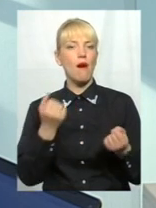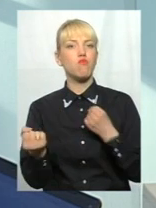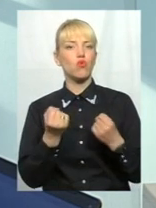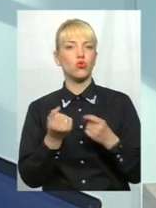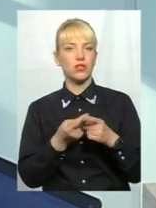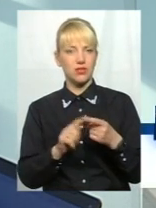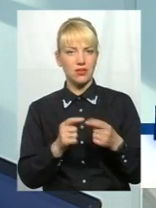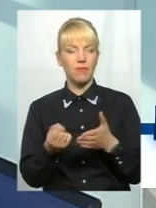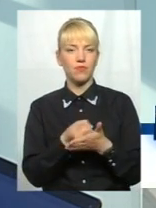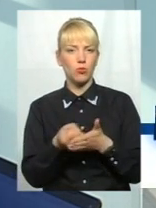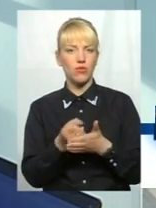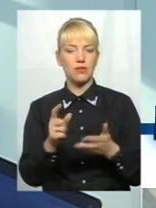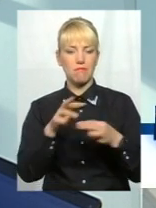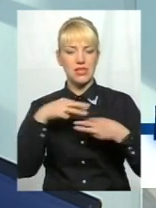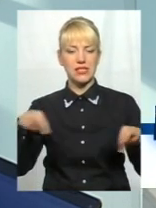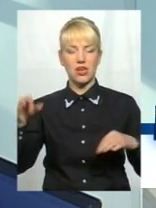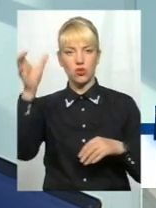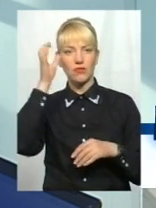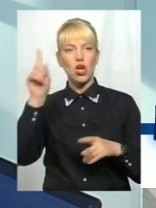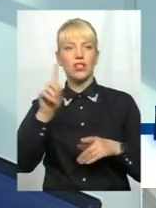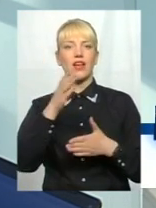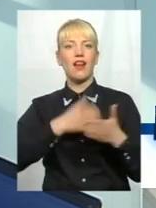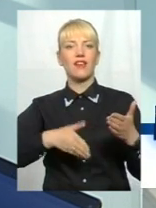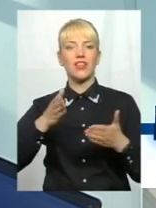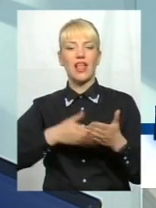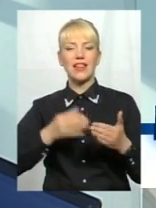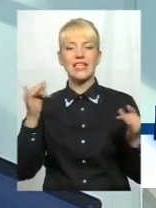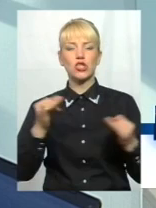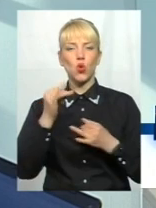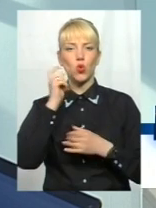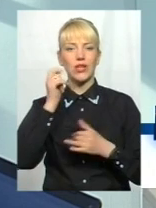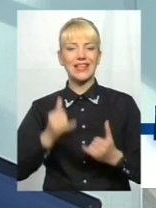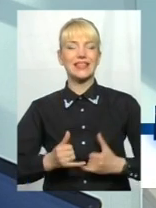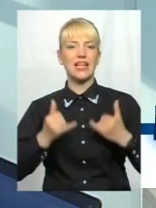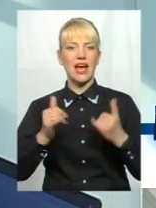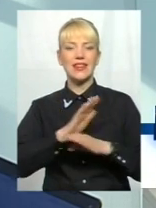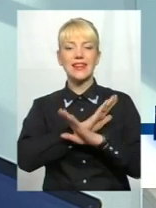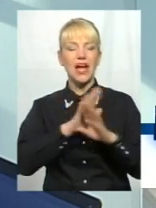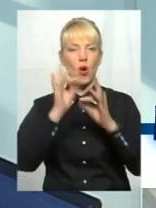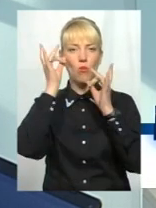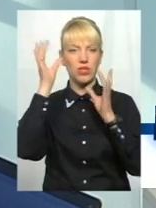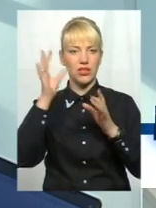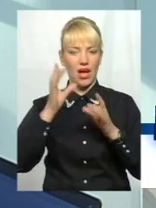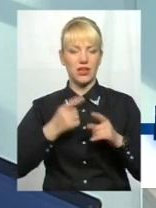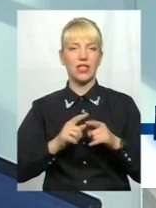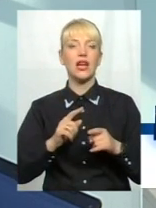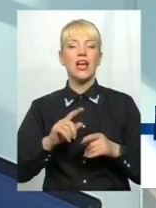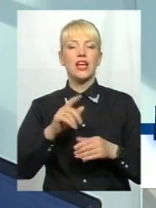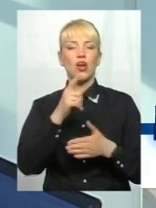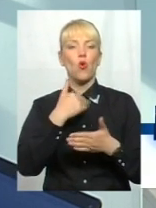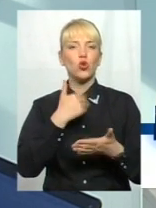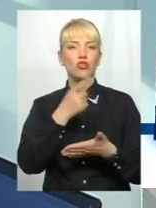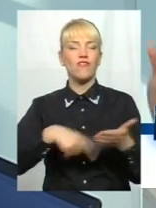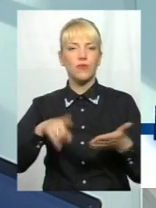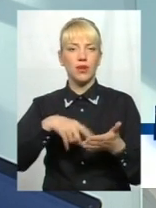нашим рідним борюся, які зараз зліквідували викладання історії України для не гуманітарних факультетів, до речі, і мови, і літератури. Намагаюся я це